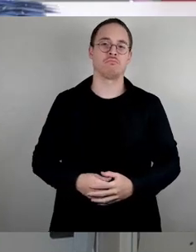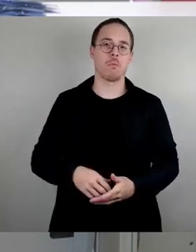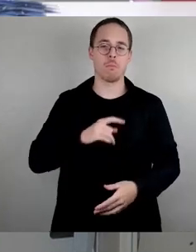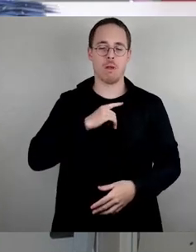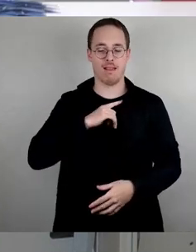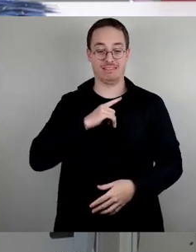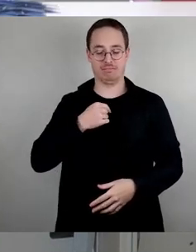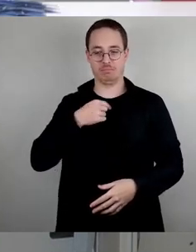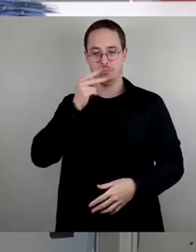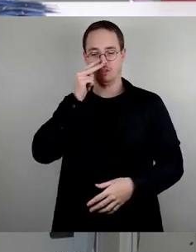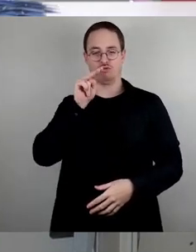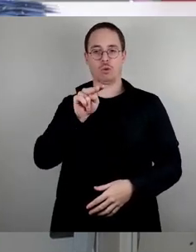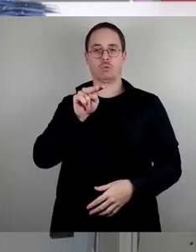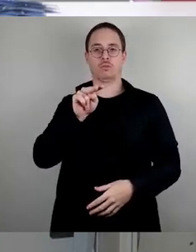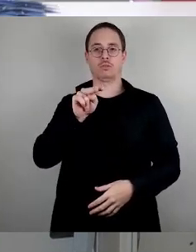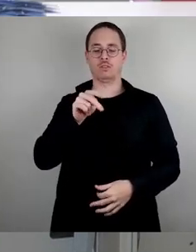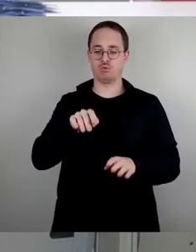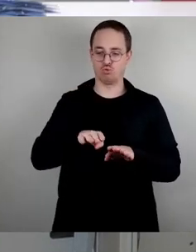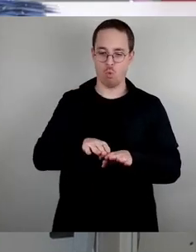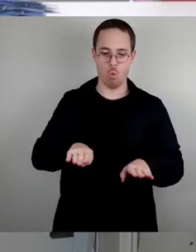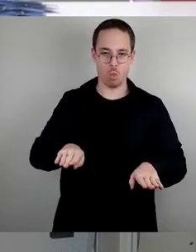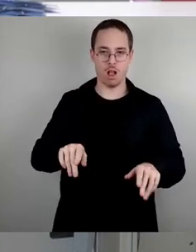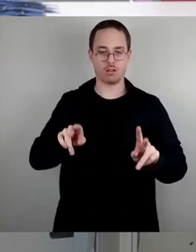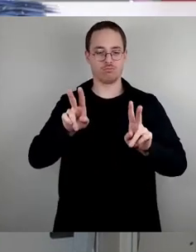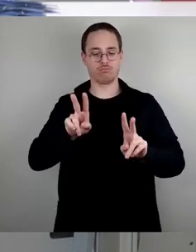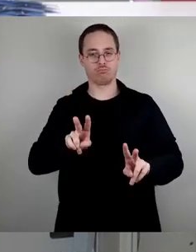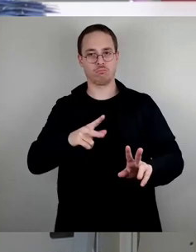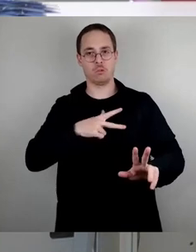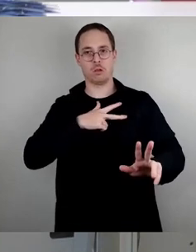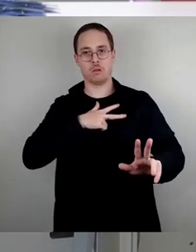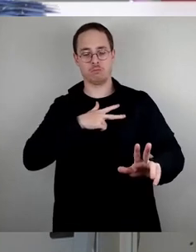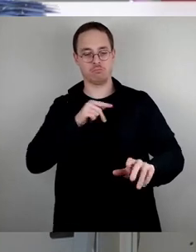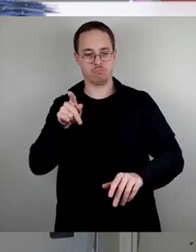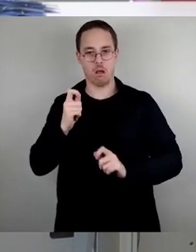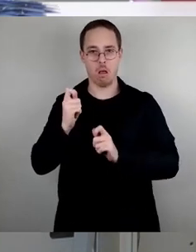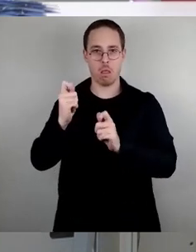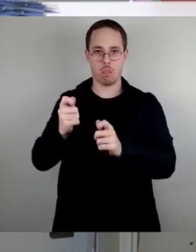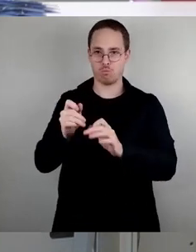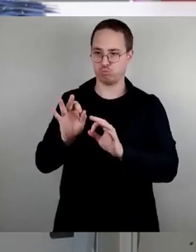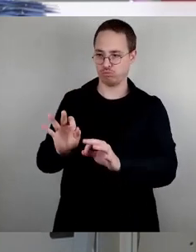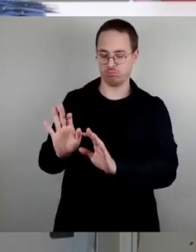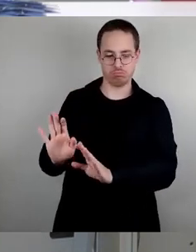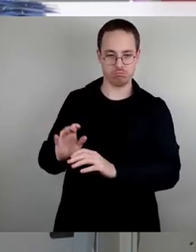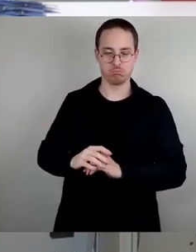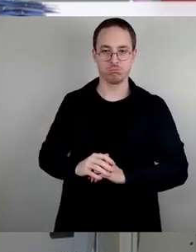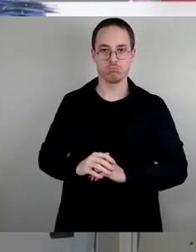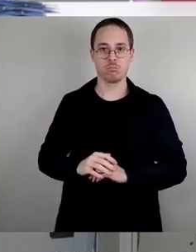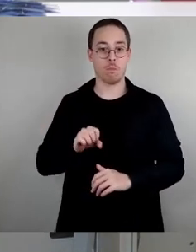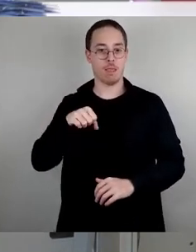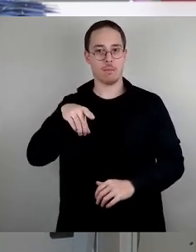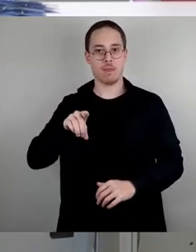pragmatischen und pragmatisch ausgerichteten Antrag geht. Hier sagt die SPD-Fraktion, dort,